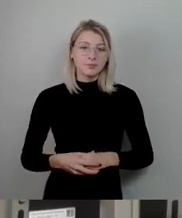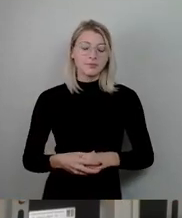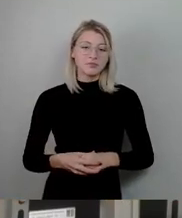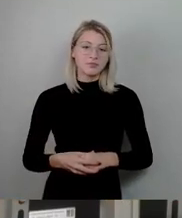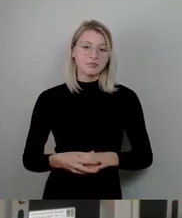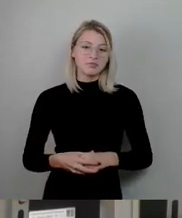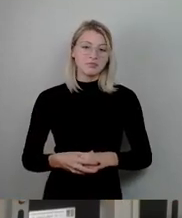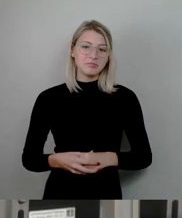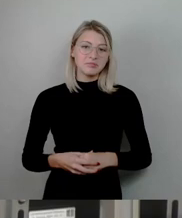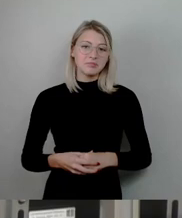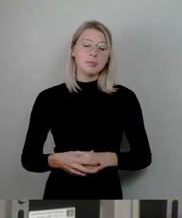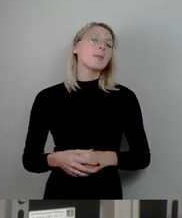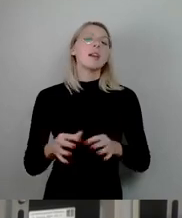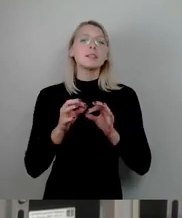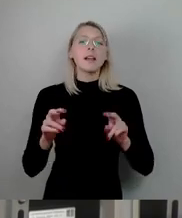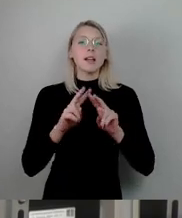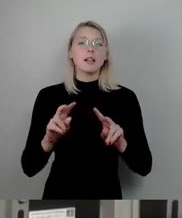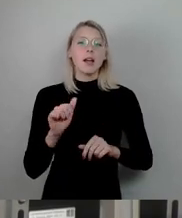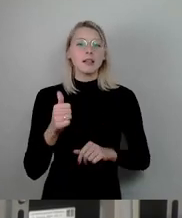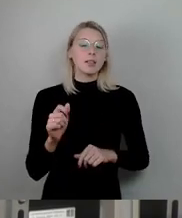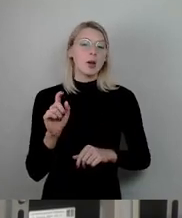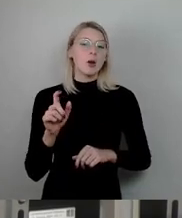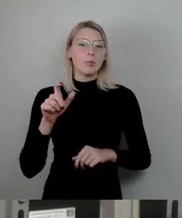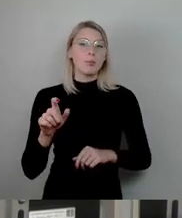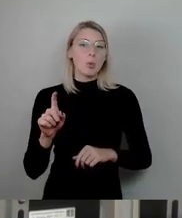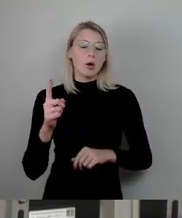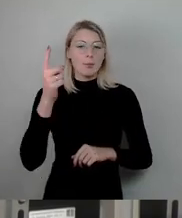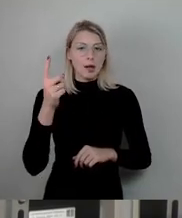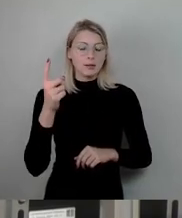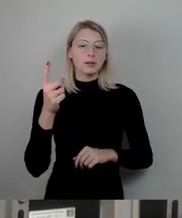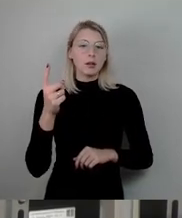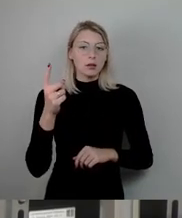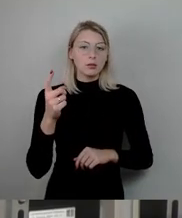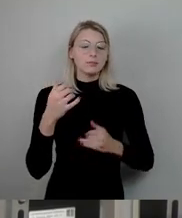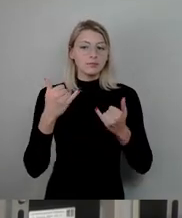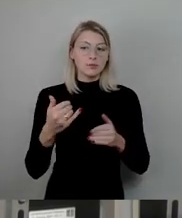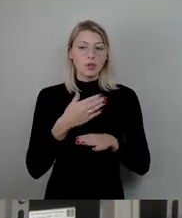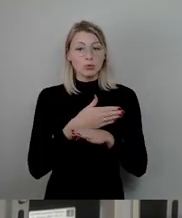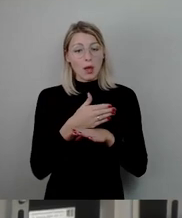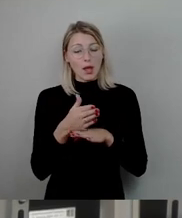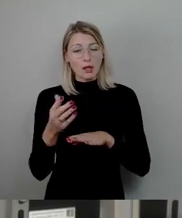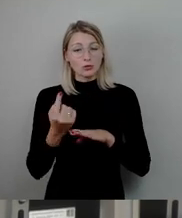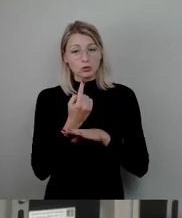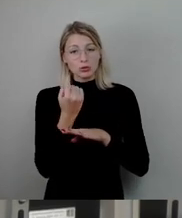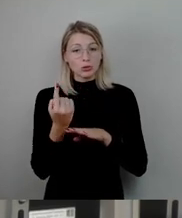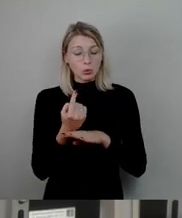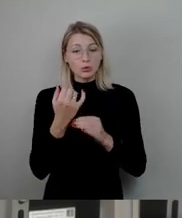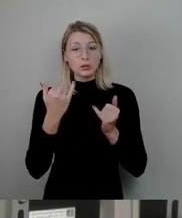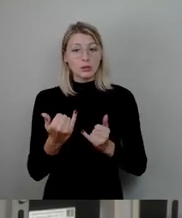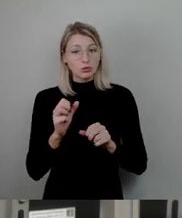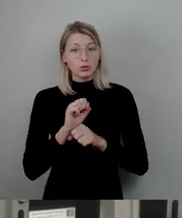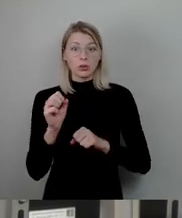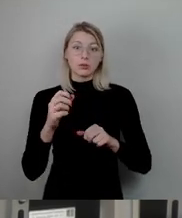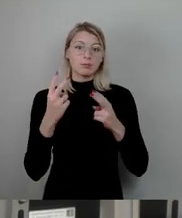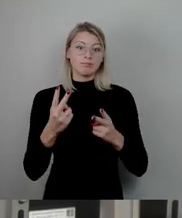Sehr geehrter erster Bürgermeister, werte Kolleginnen und Kollegen, zu später Stunde ein wichtiges Thema. Ich glaube, das